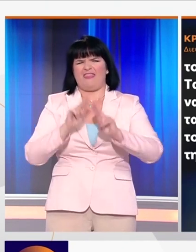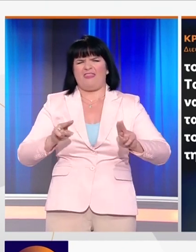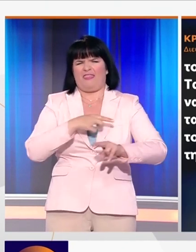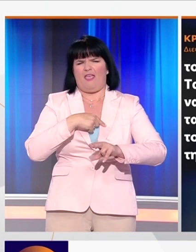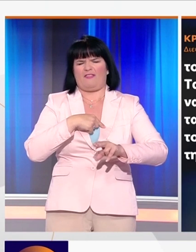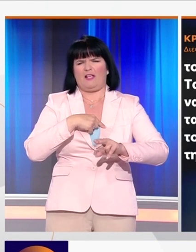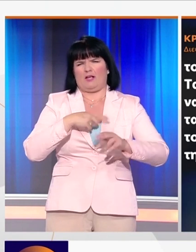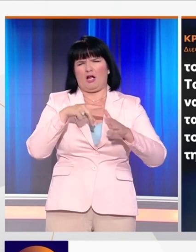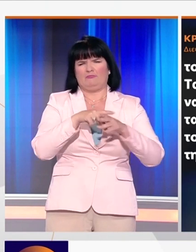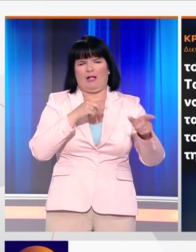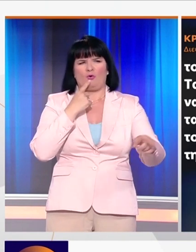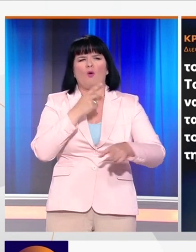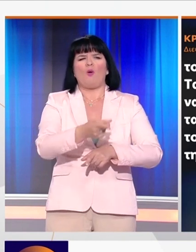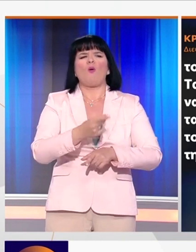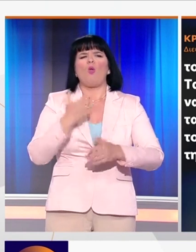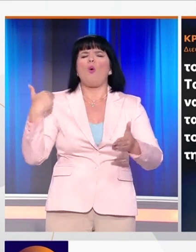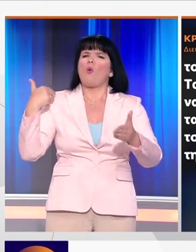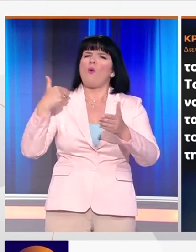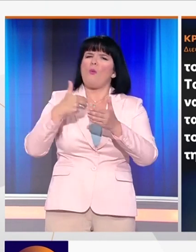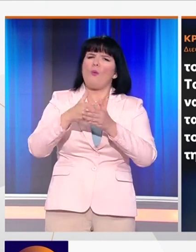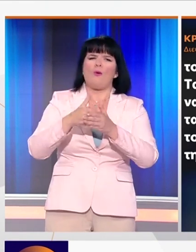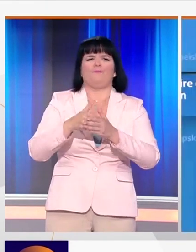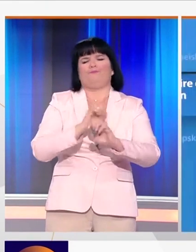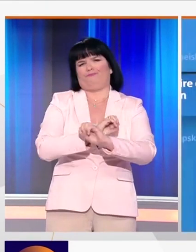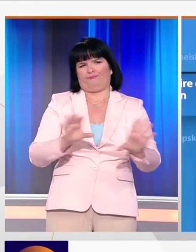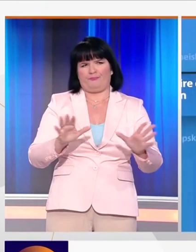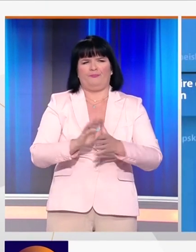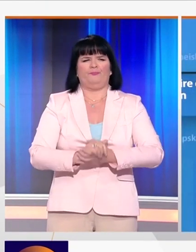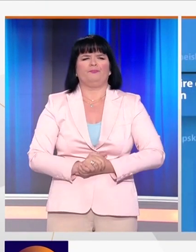Διεθνούς Νομισματικού Ταμείου κατά τη διάρκεια της περίοδου ανακήρυξης.